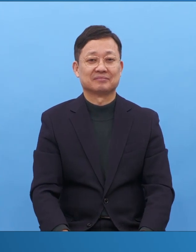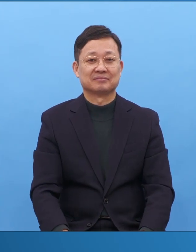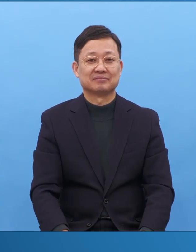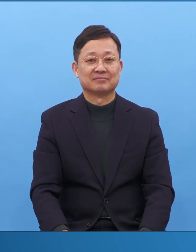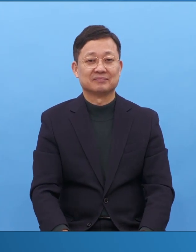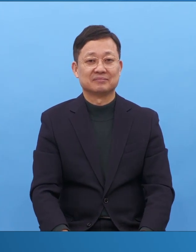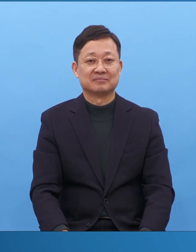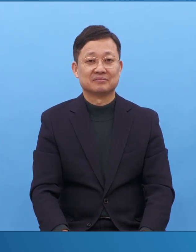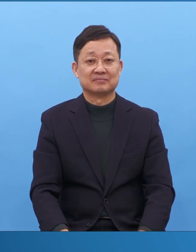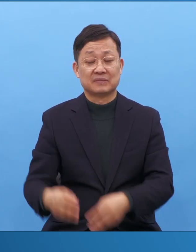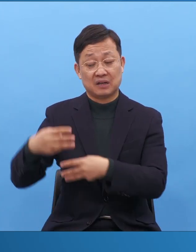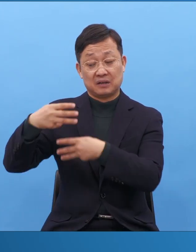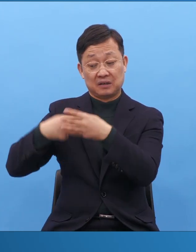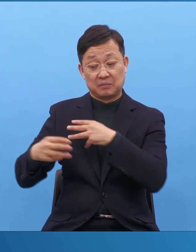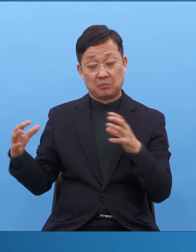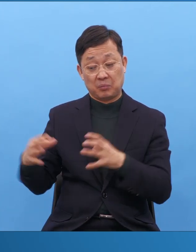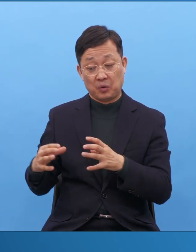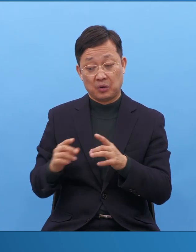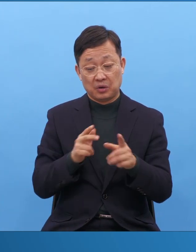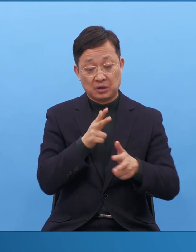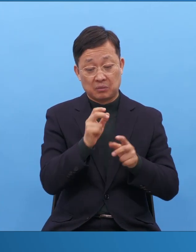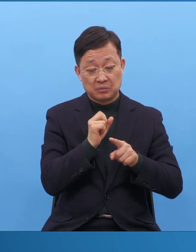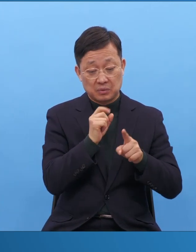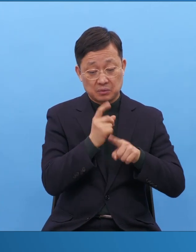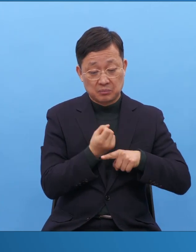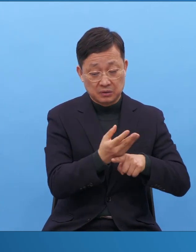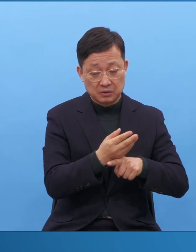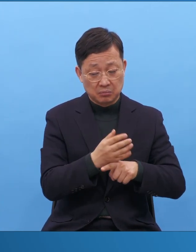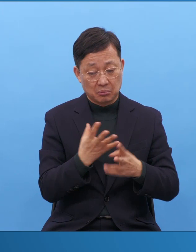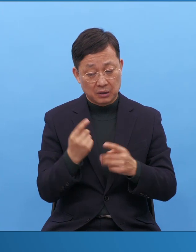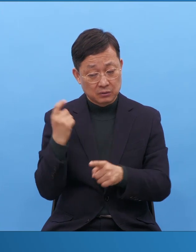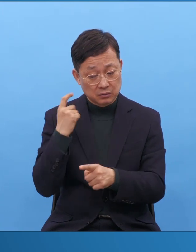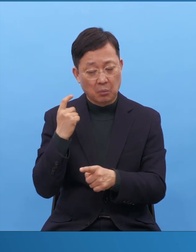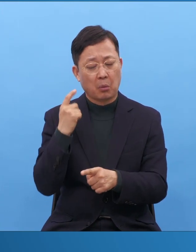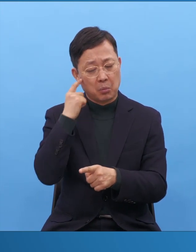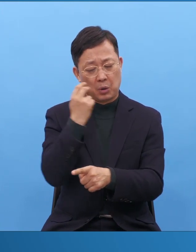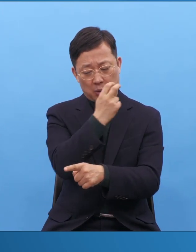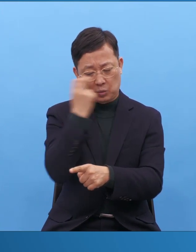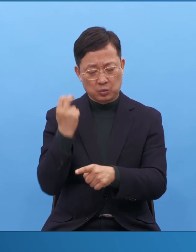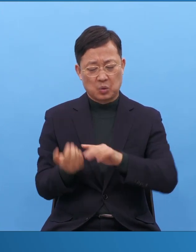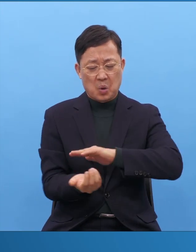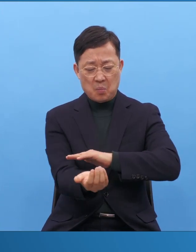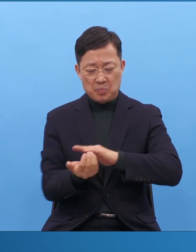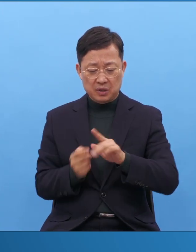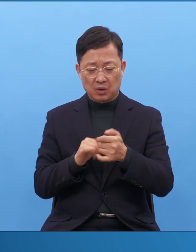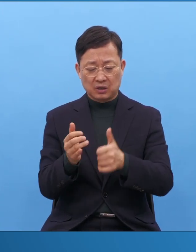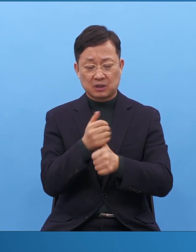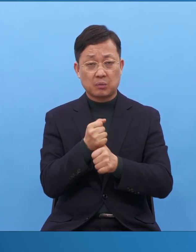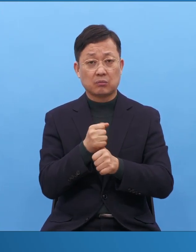네. 네. 연매론 도요. 여러분들이 미리 붙잡아 야 돼요.